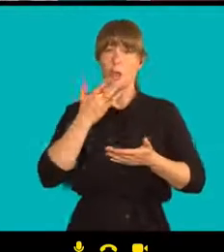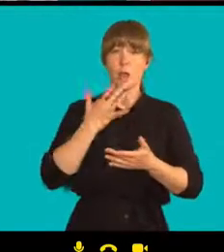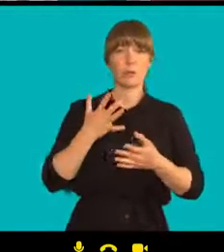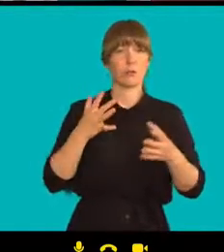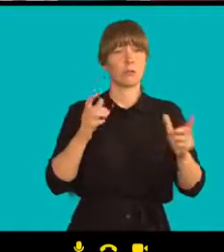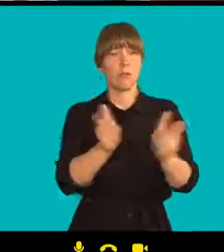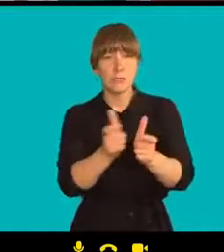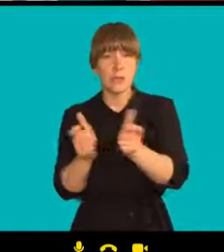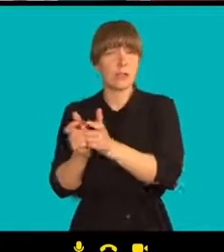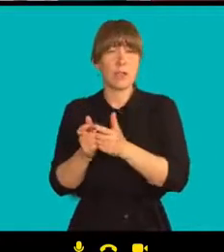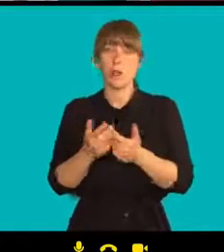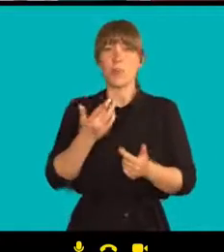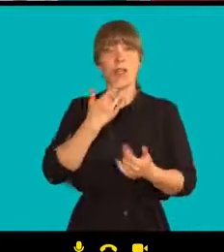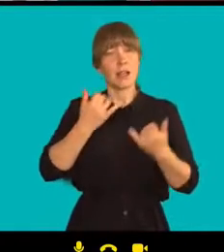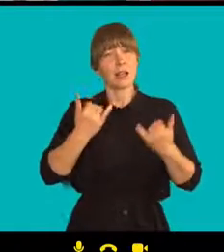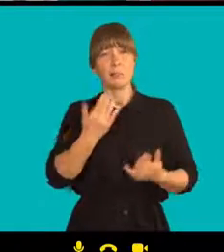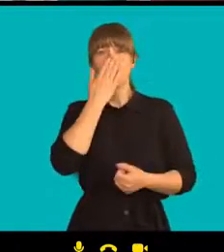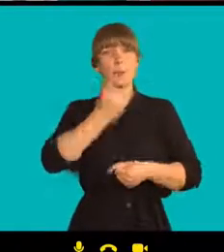pracujete?